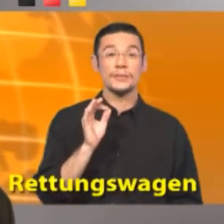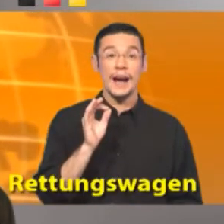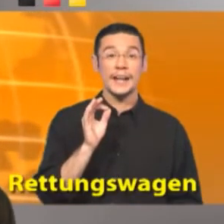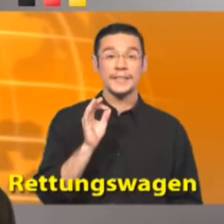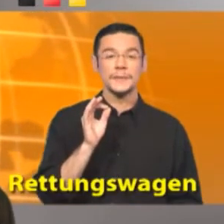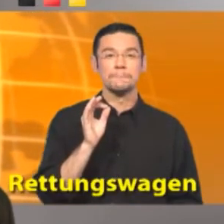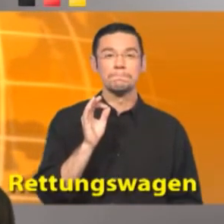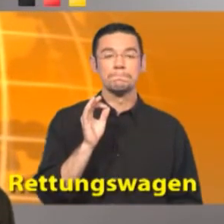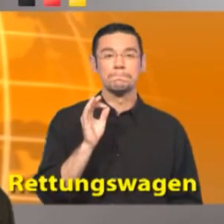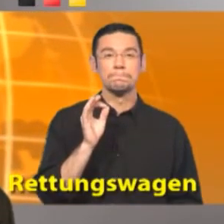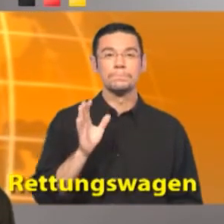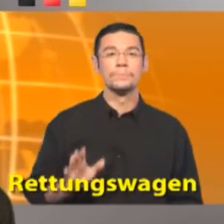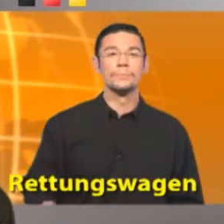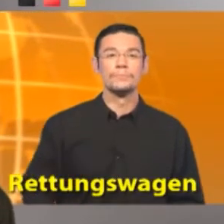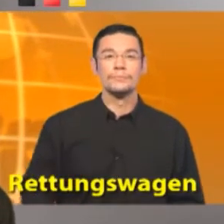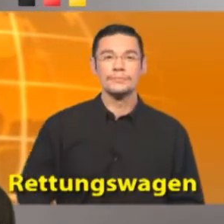Rettungswagen